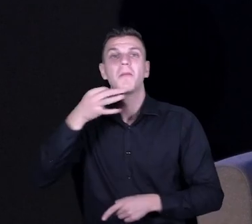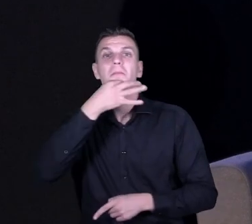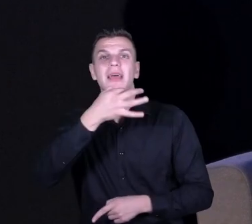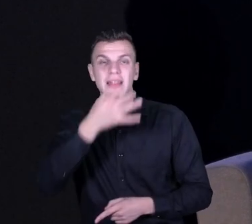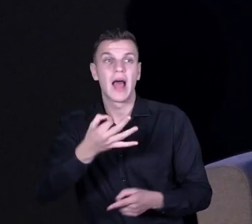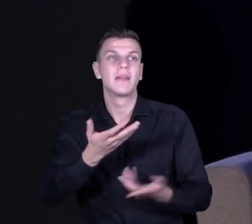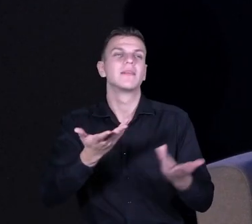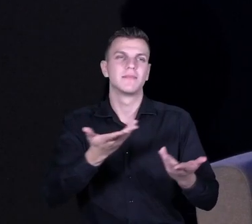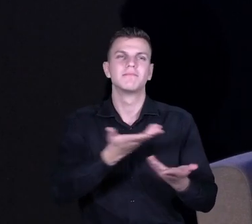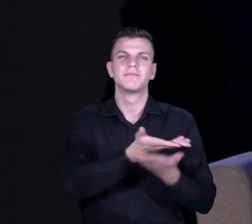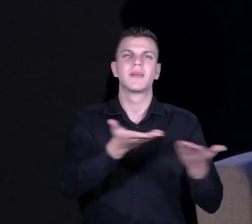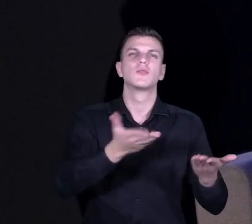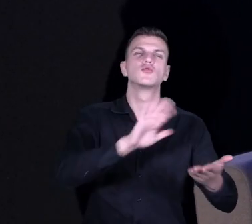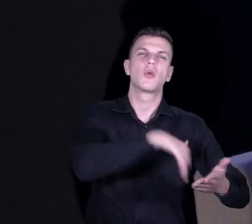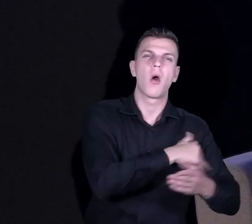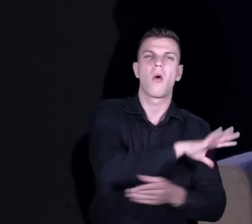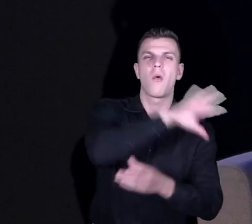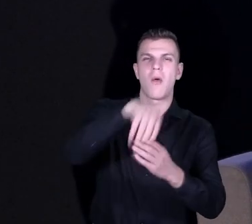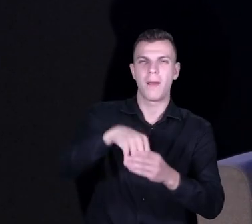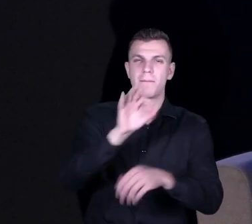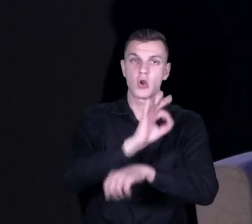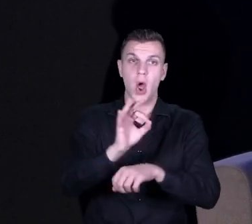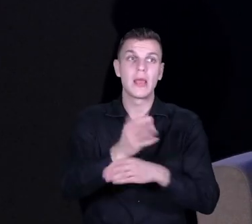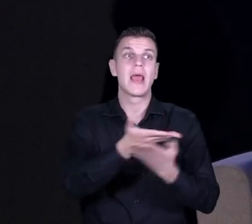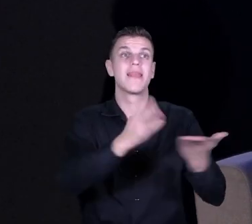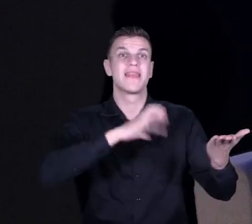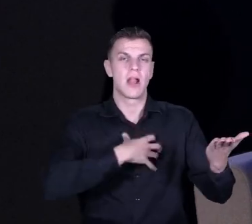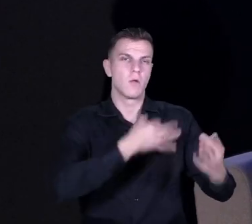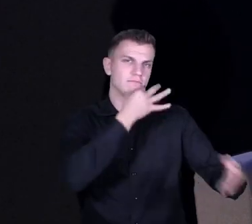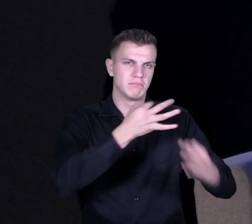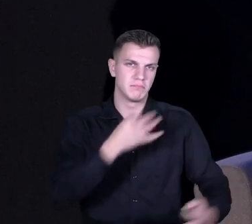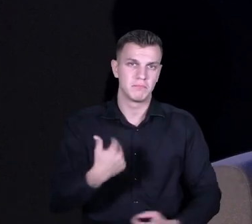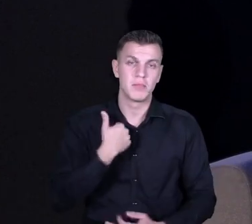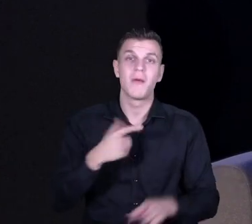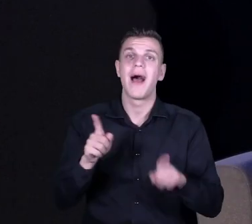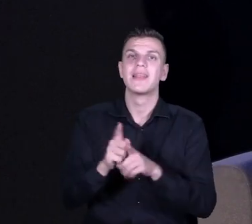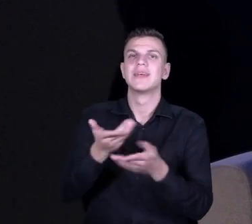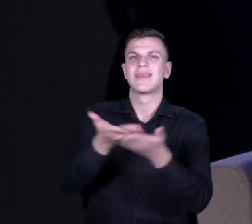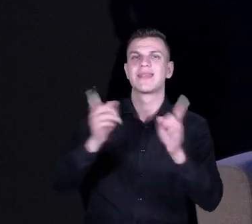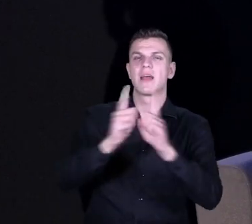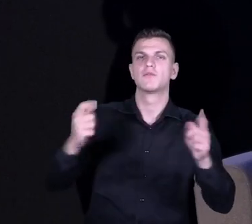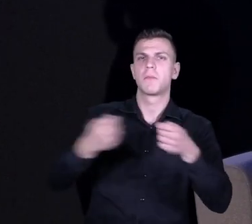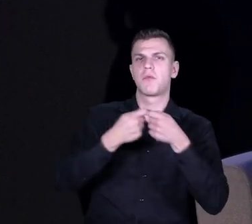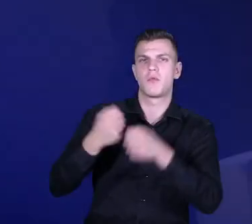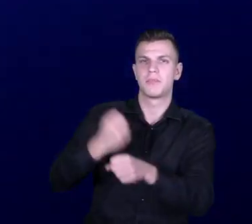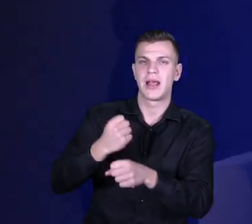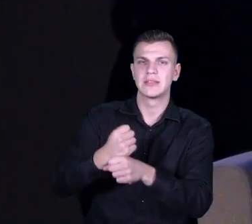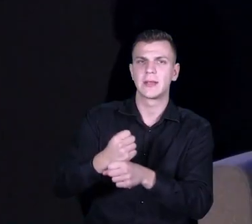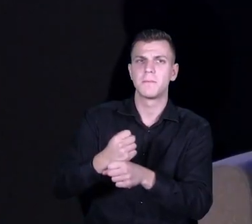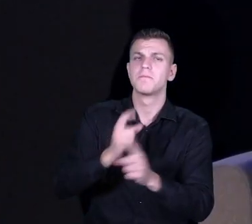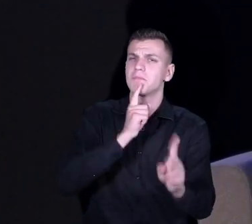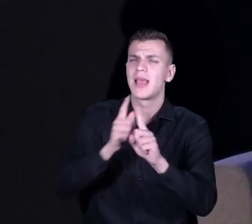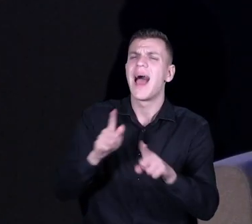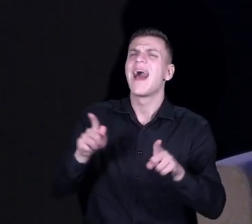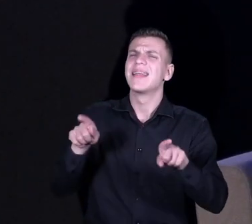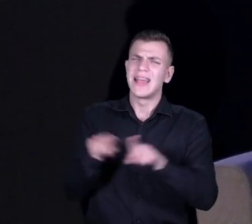dla Innowatora. I też porozmawiać o współpracy nauczycieli, a ściślej o tym, w jaki sposób dyrektor i